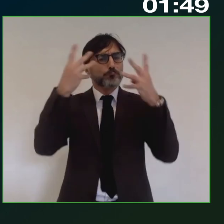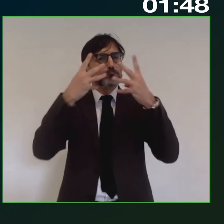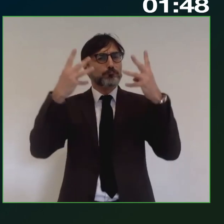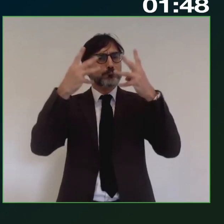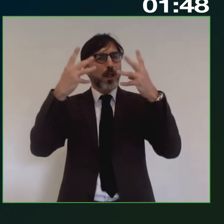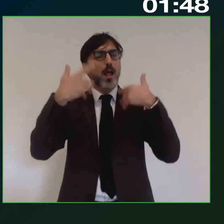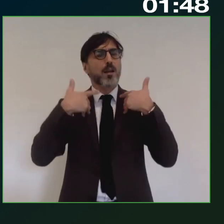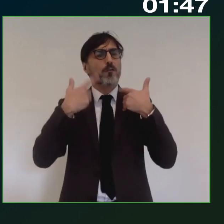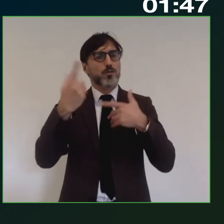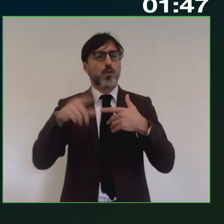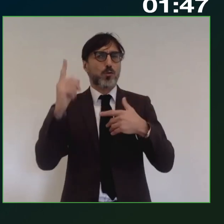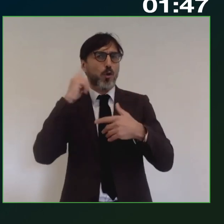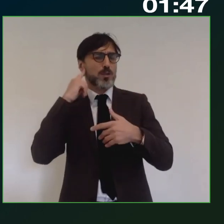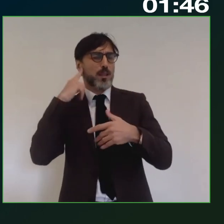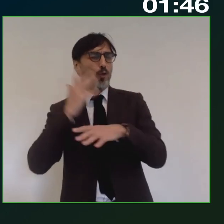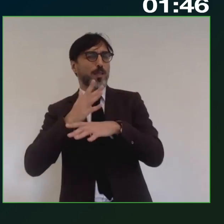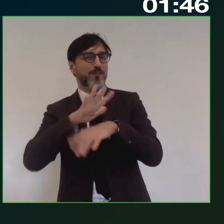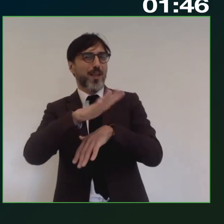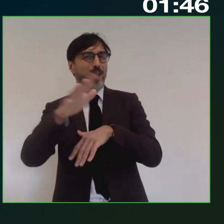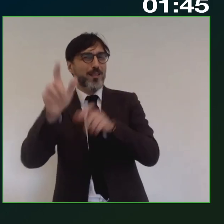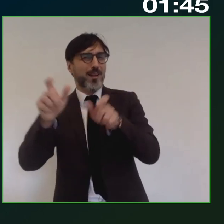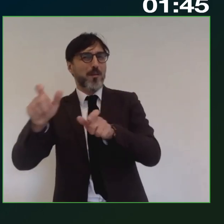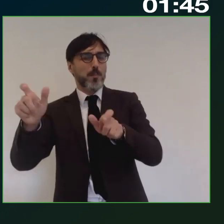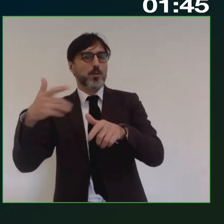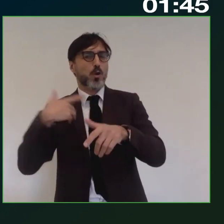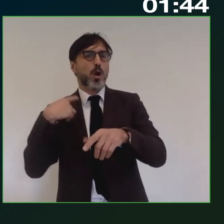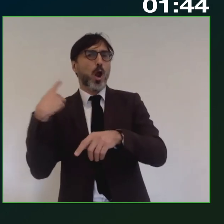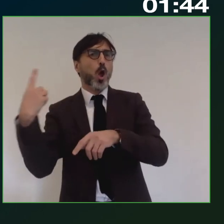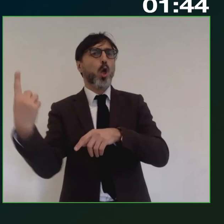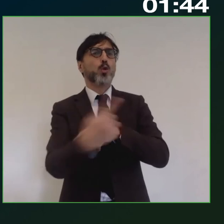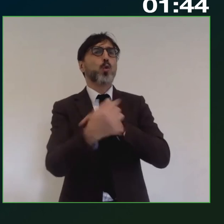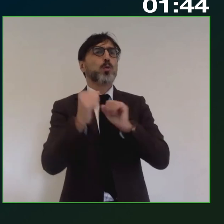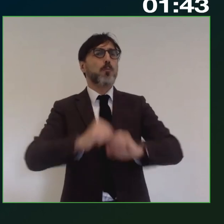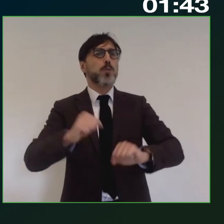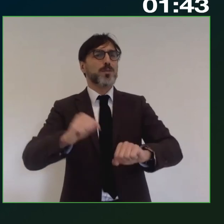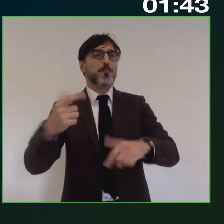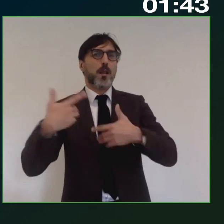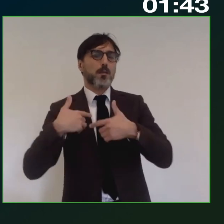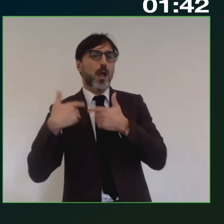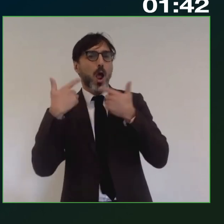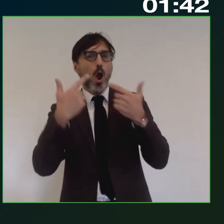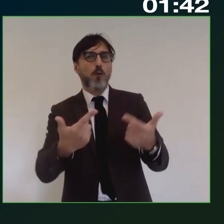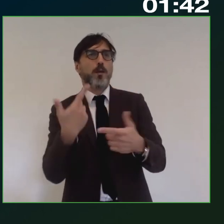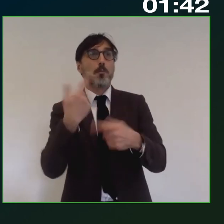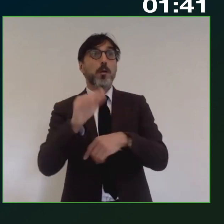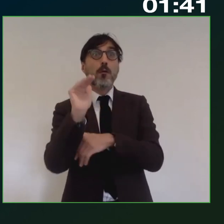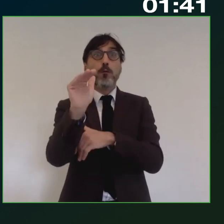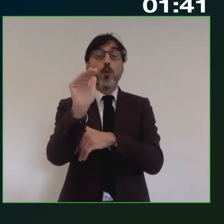ascoltare tutti gli interventi e tutte le possibilità che sono offerte al futuro